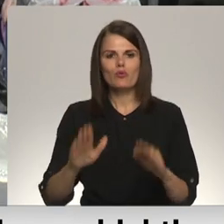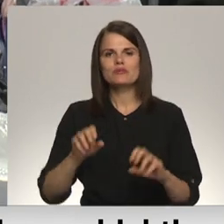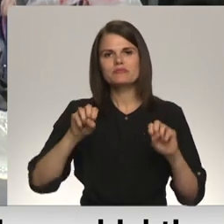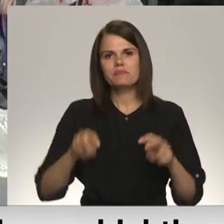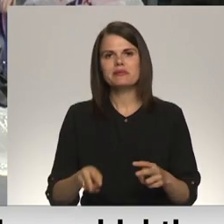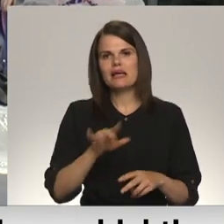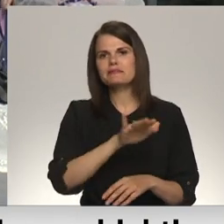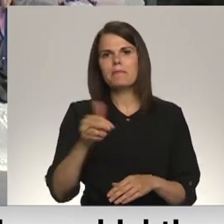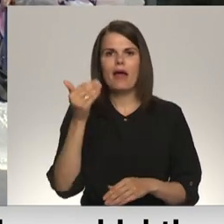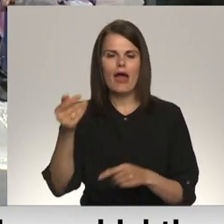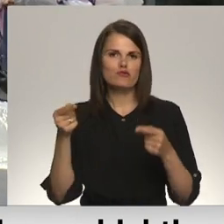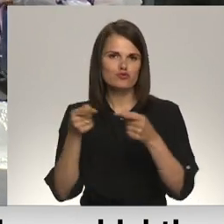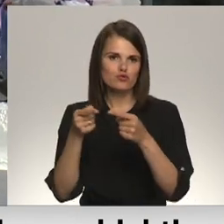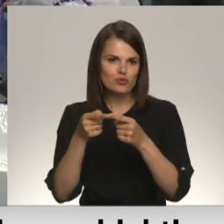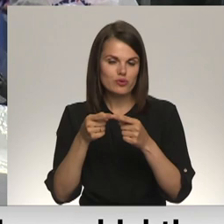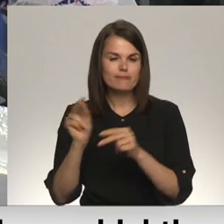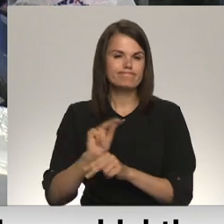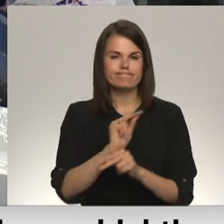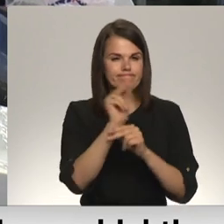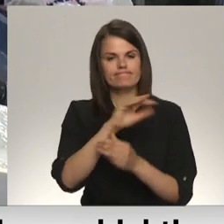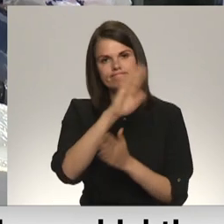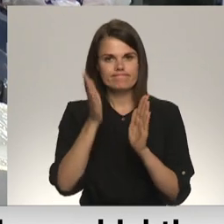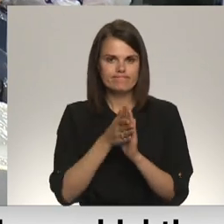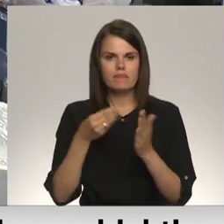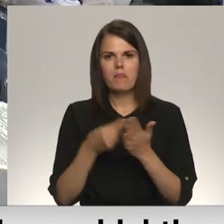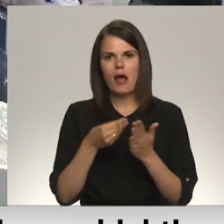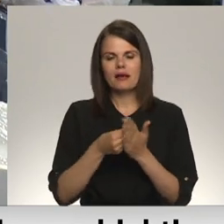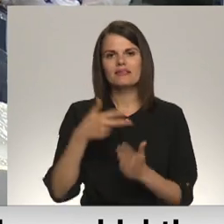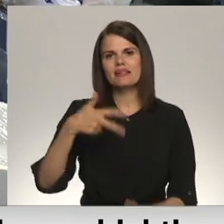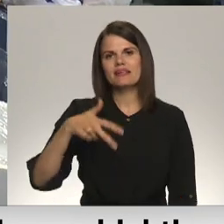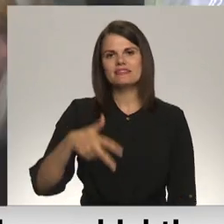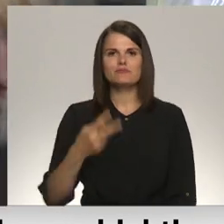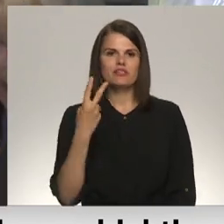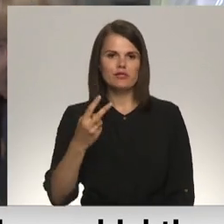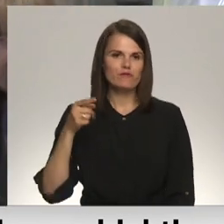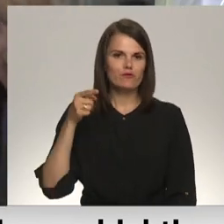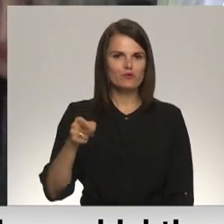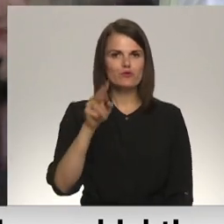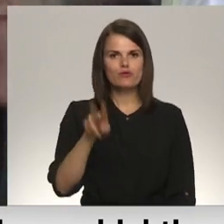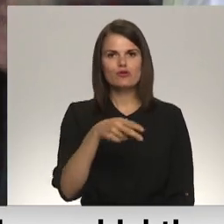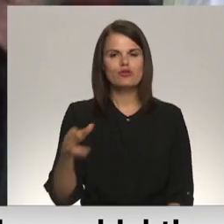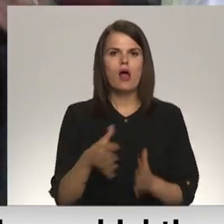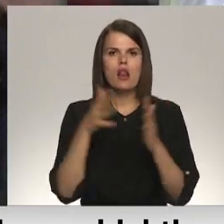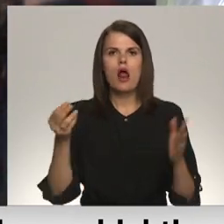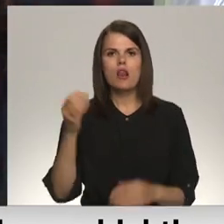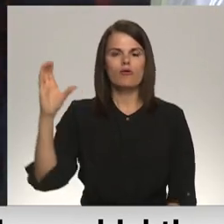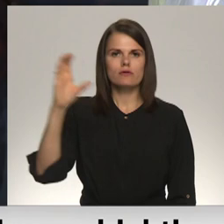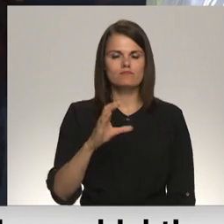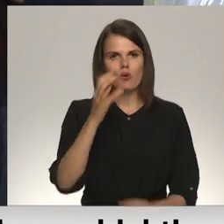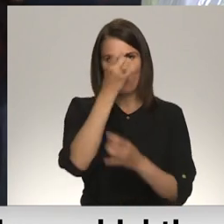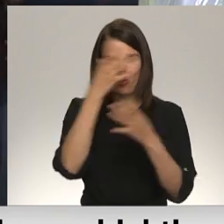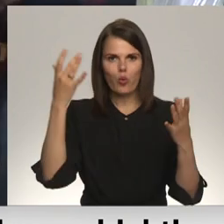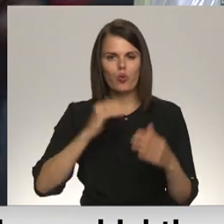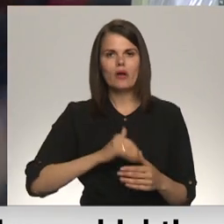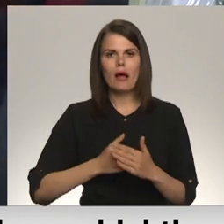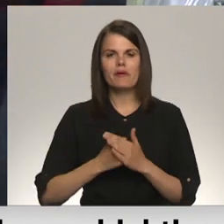Ekspozīcija zāles rekonstrukcija izmaksājas vairāk nekā 32 tūkstošus eiro. Lielākā daļa ir kūtura kapitāla fonda atbalsts, bet